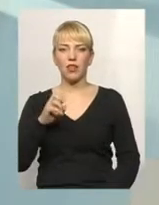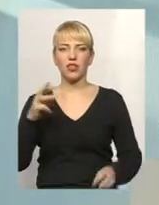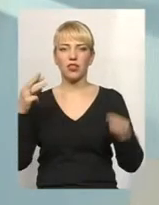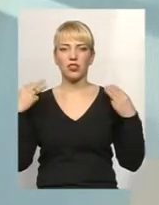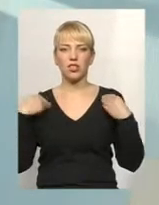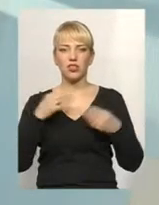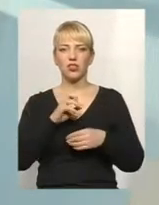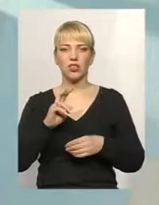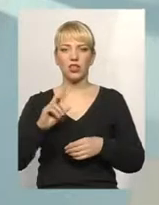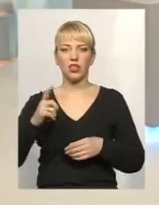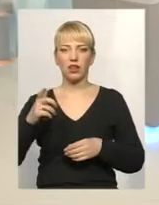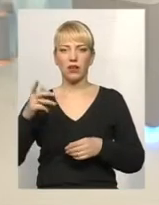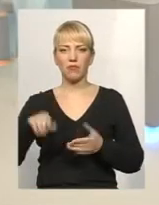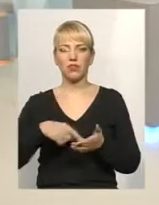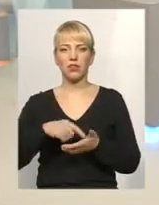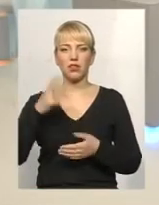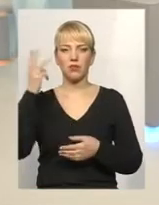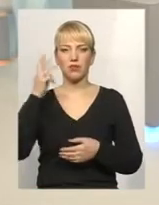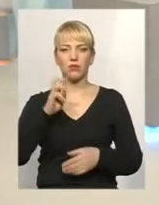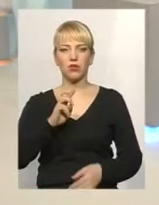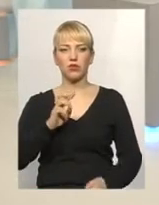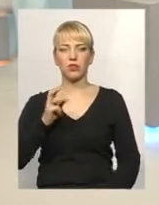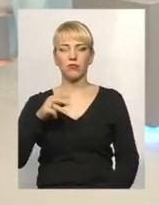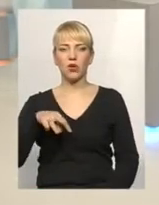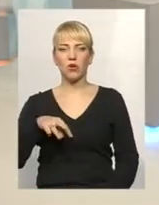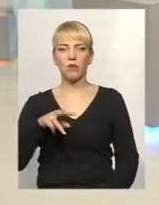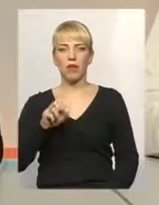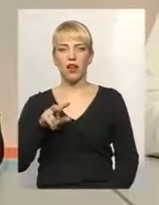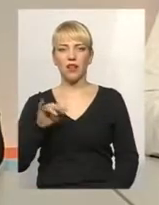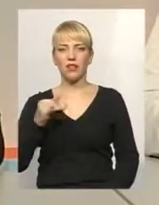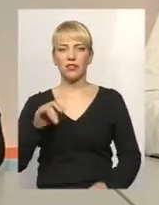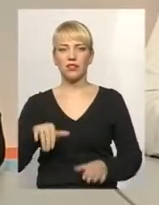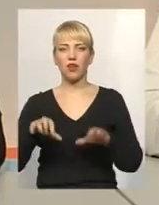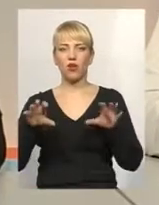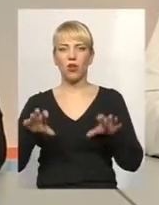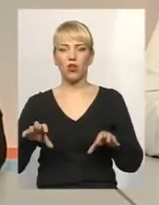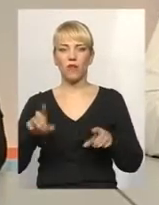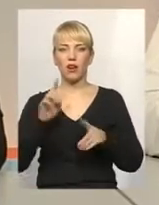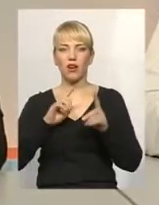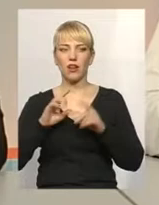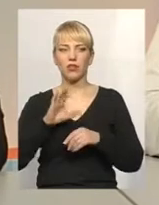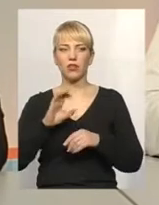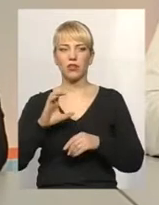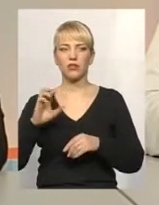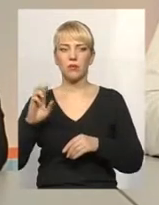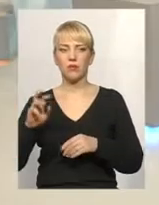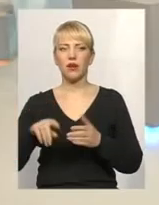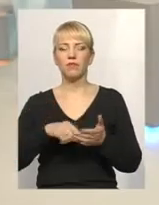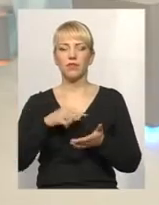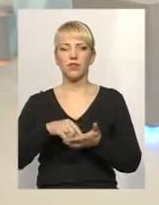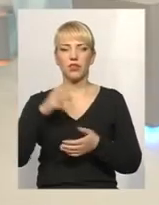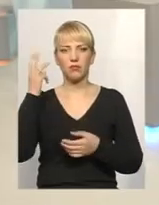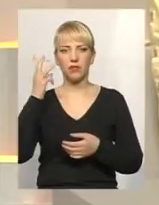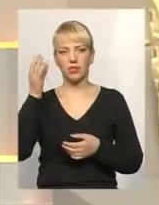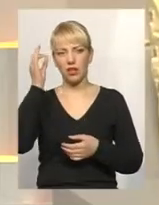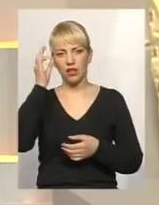господарства міста Хмельницького та Богданом Миколаєвичем Малінським, головою Ради Голівого СББ міста Хмельницького. Нагадую, ми працюємо в прямому